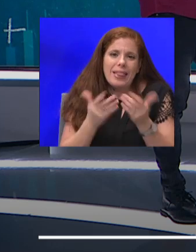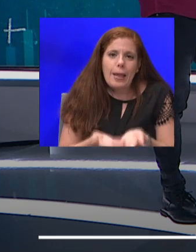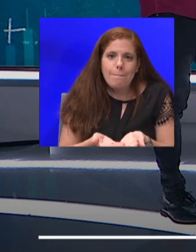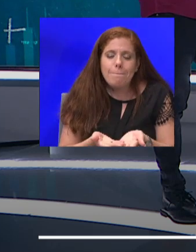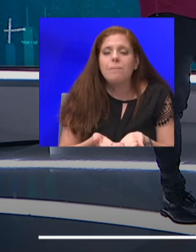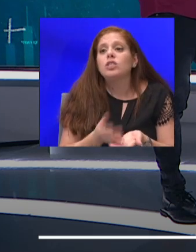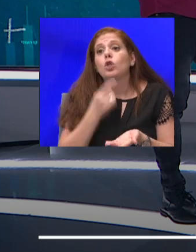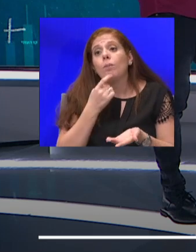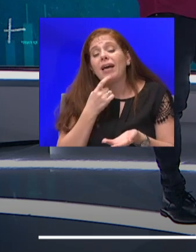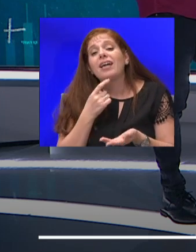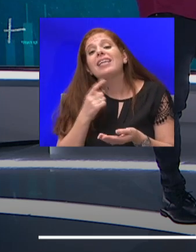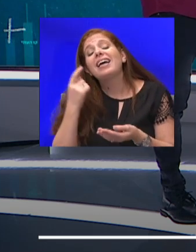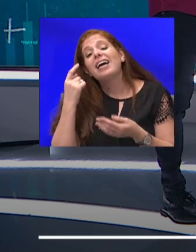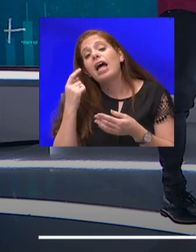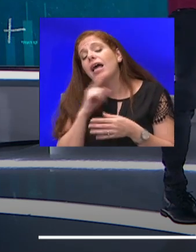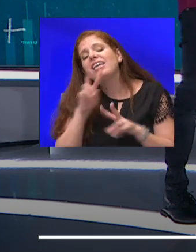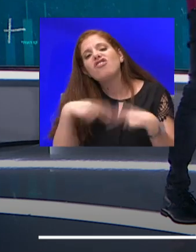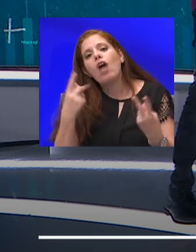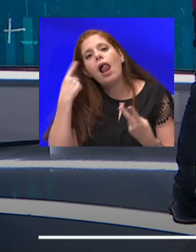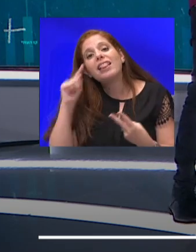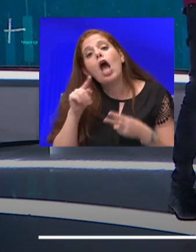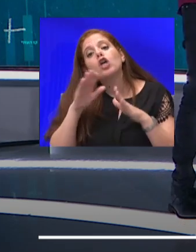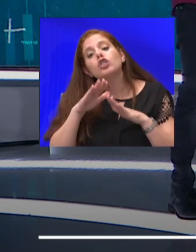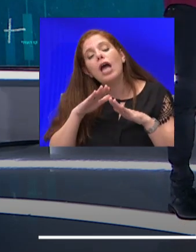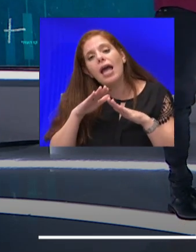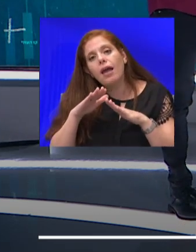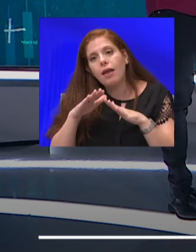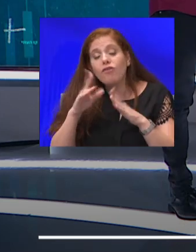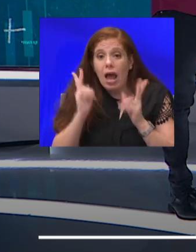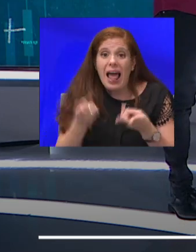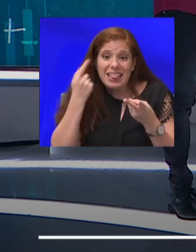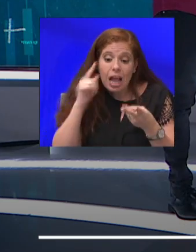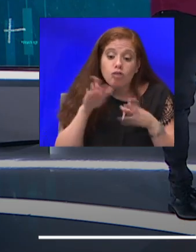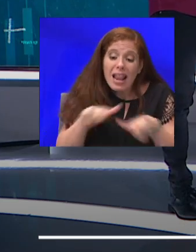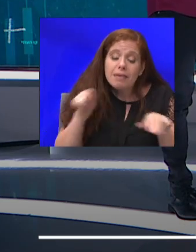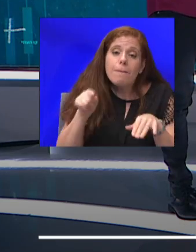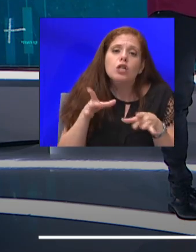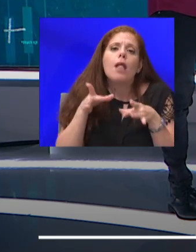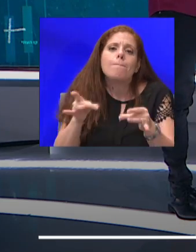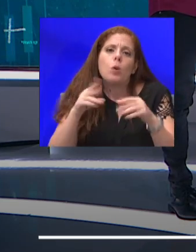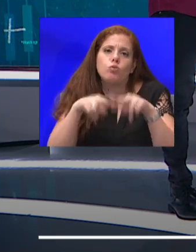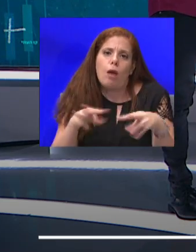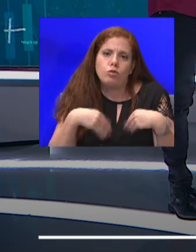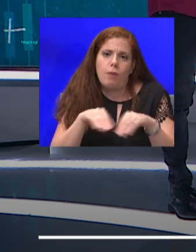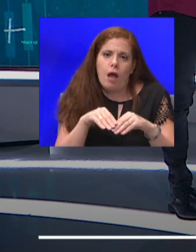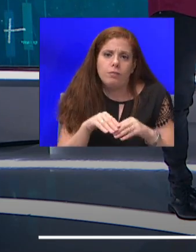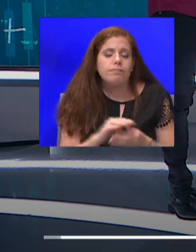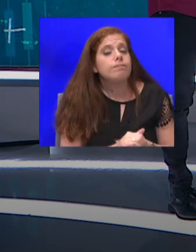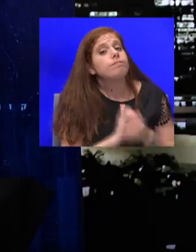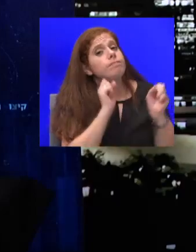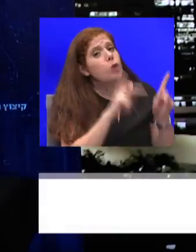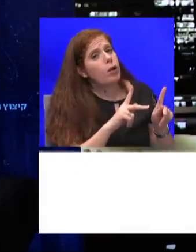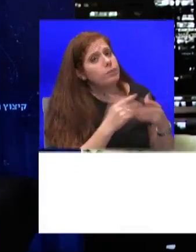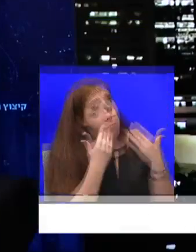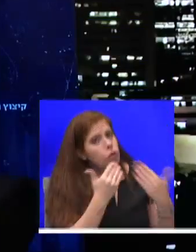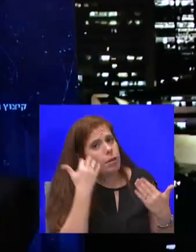שהיו הדביקו את השאר במשפחה. אני מבין. אוקיי, פרופ' גברי אל חודיק מקופת החולים הקבי, תודה רבה על הדברים האלה. תודה